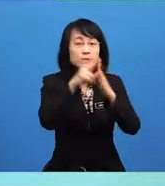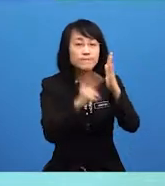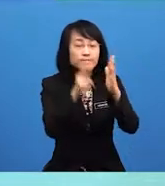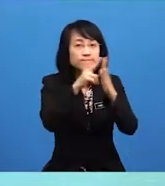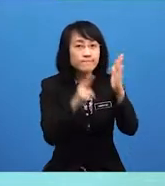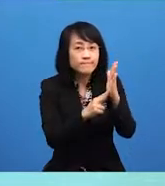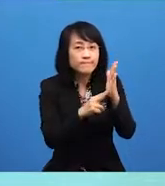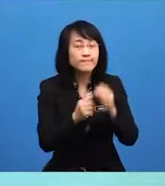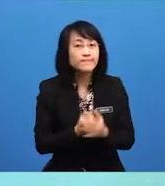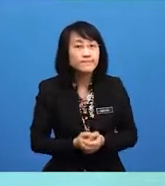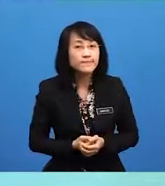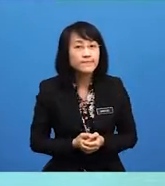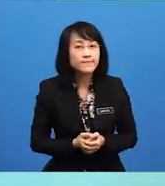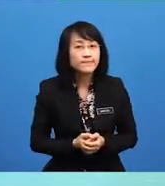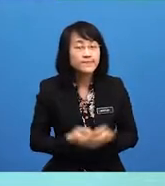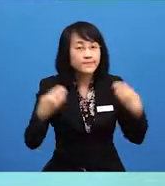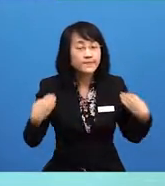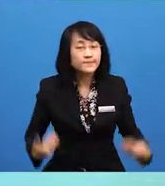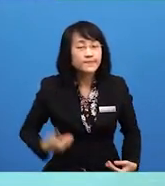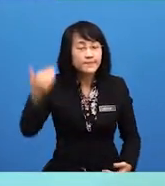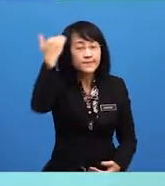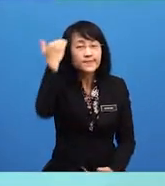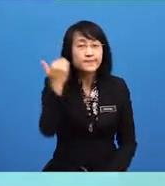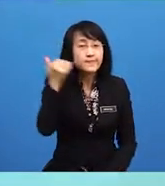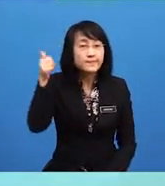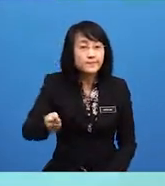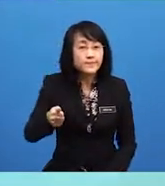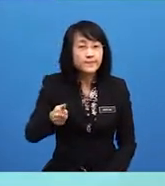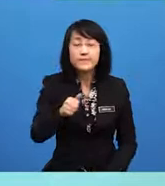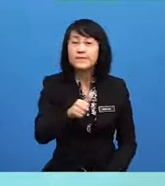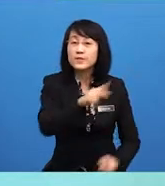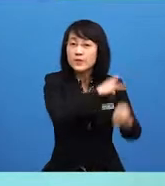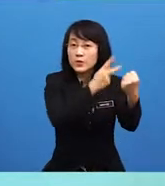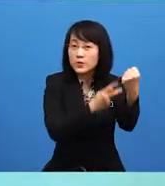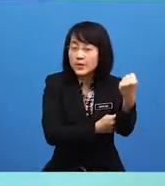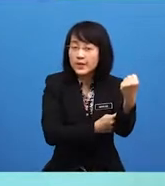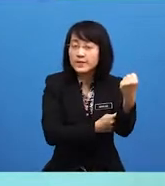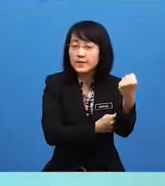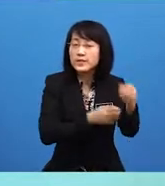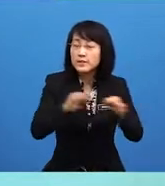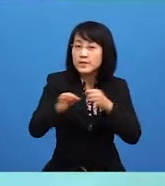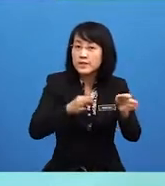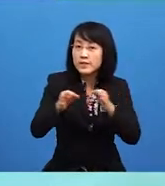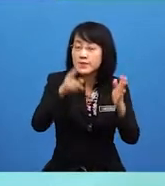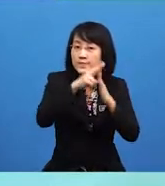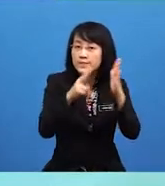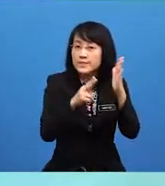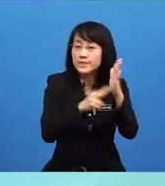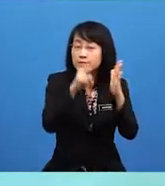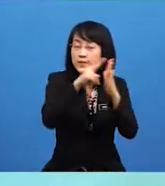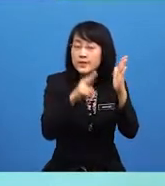pelaksanaan. Badan kehakiman juga berkuasa mentaksirkan perlembagaan persegetuan